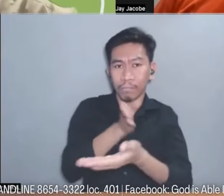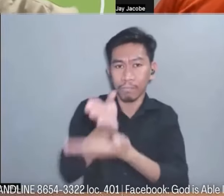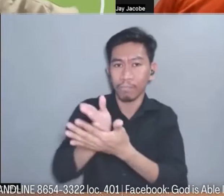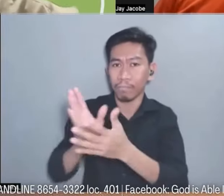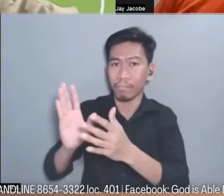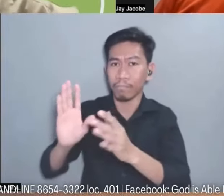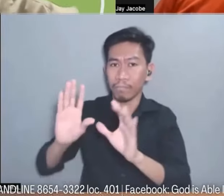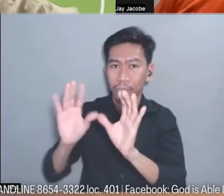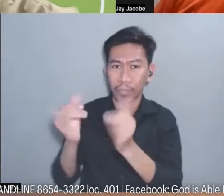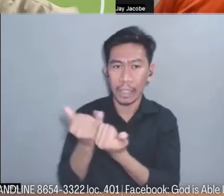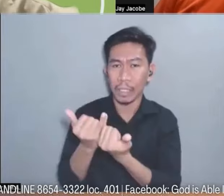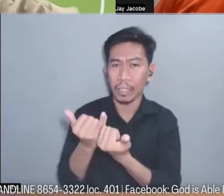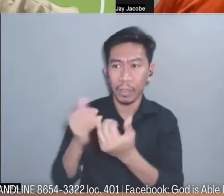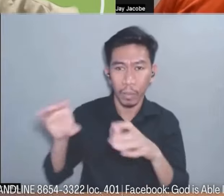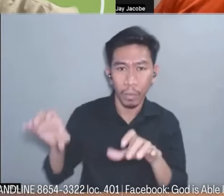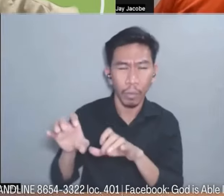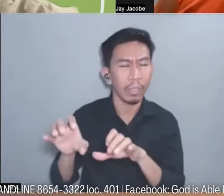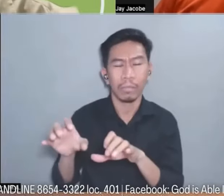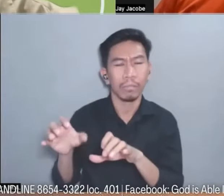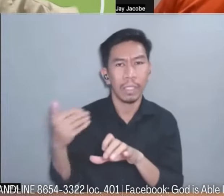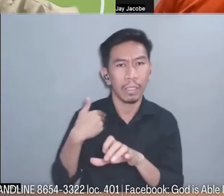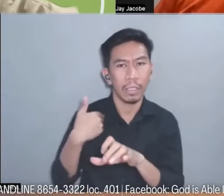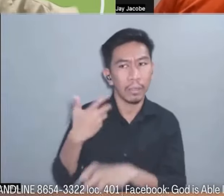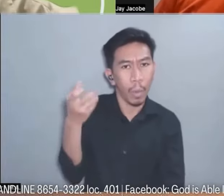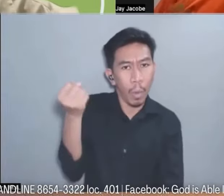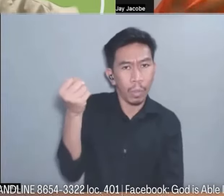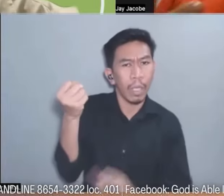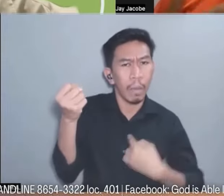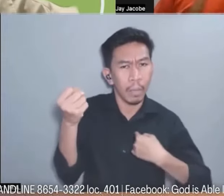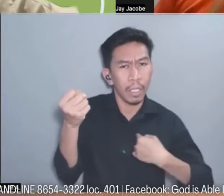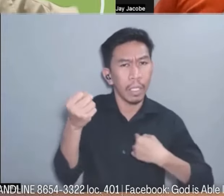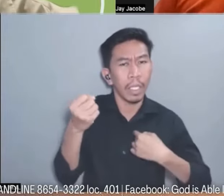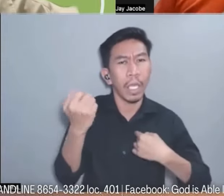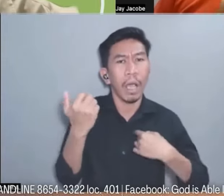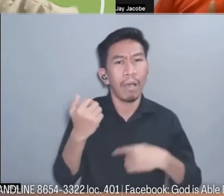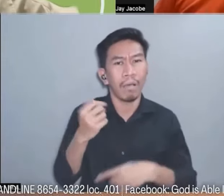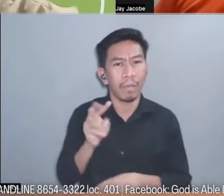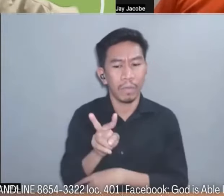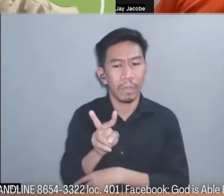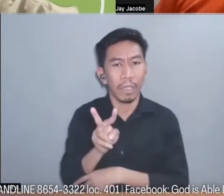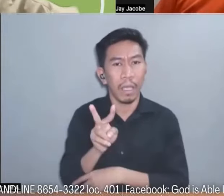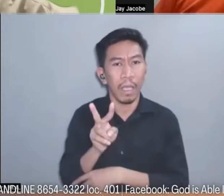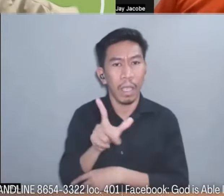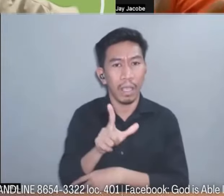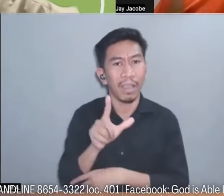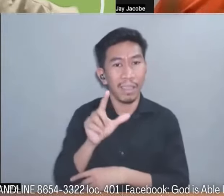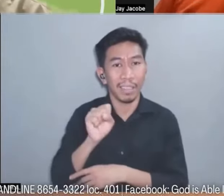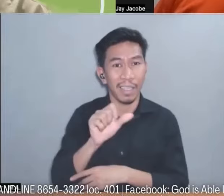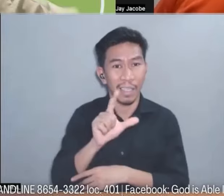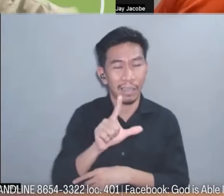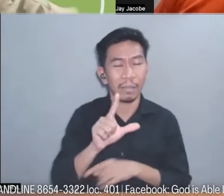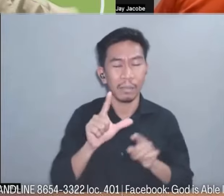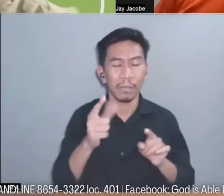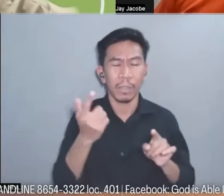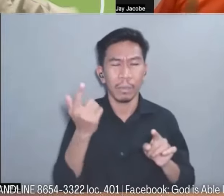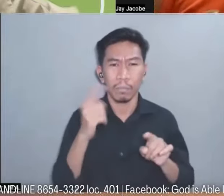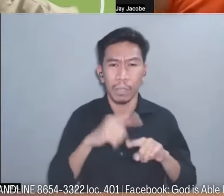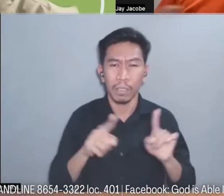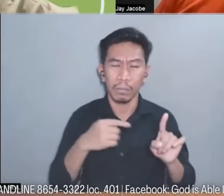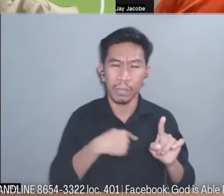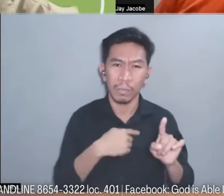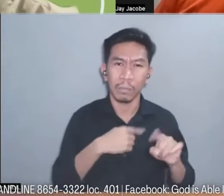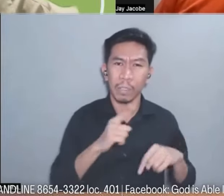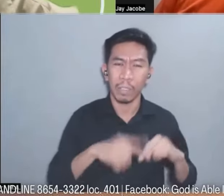excuse na leave pero yung pumasok po ako talagang hirap na hirap po ako dahil hindi po ako makakain na maayos hindi po